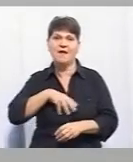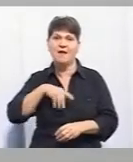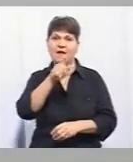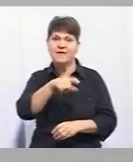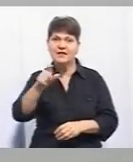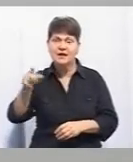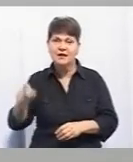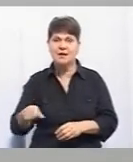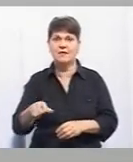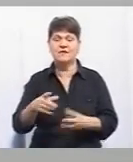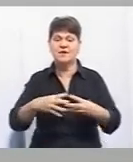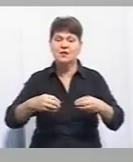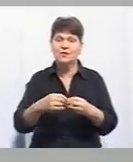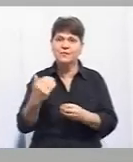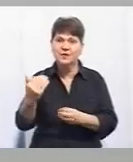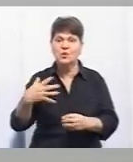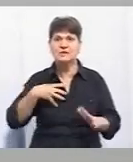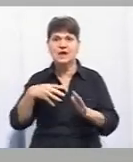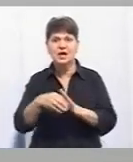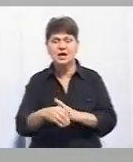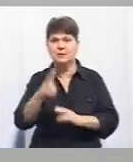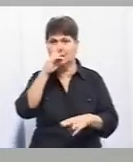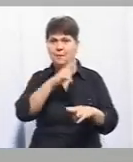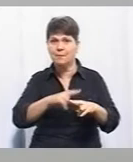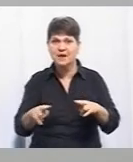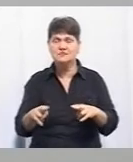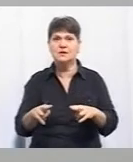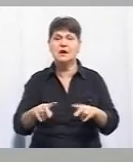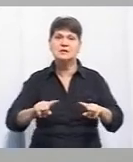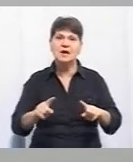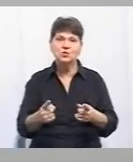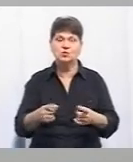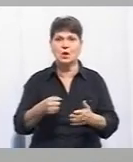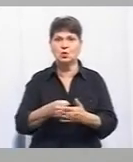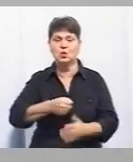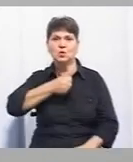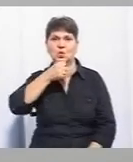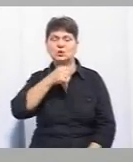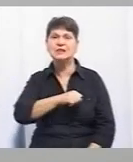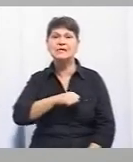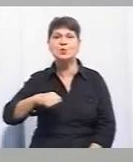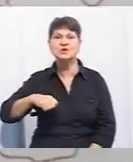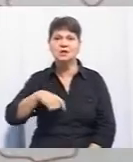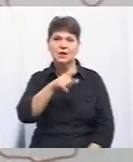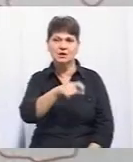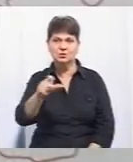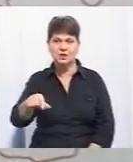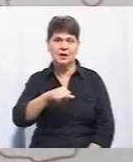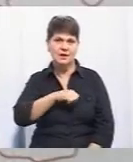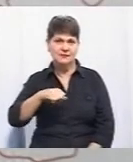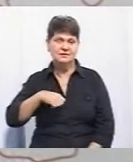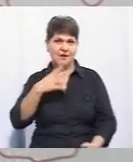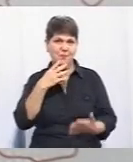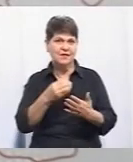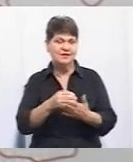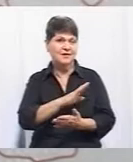військових, членів їх родин, членів родин загиблих, зниклих безвести полонених заручників, як до дорослих самостійних людей, які самостійно проходять, власне,